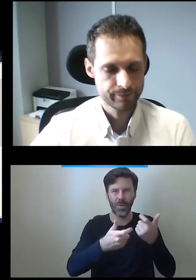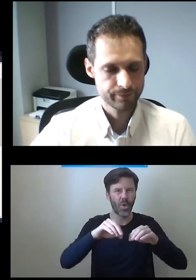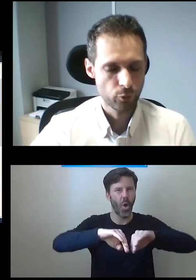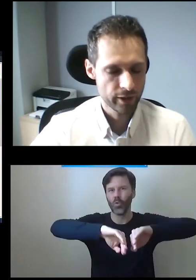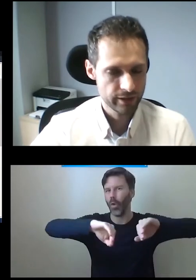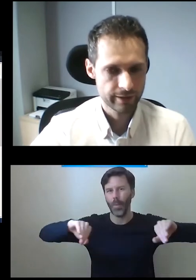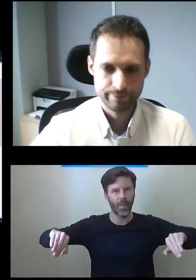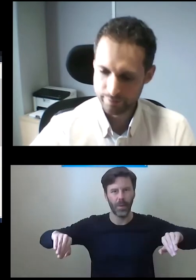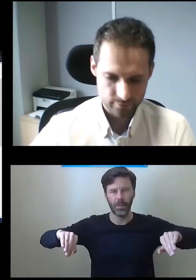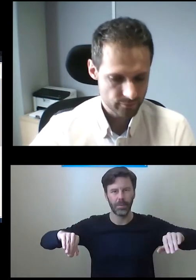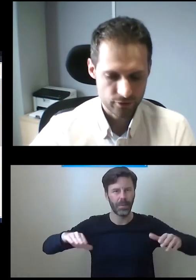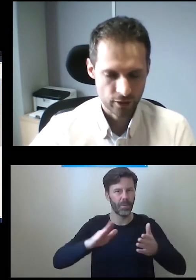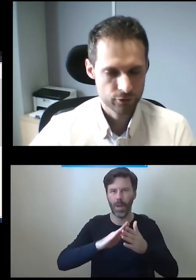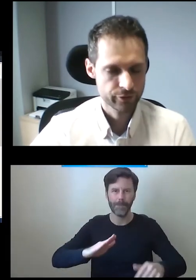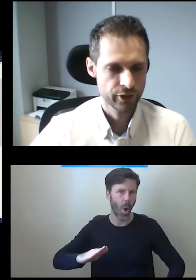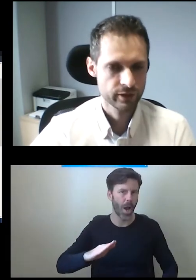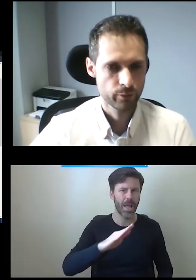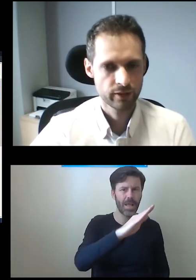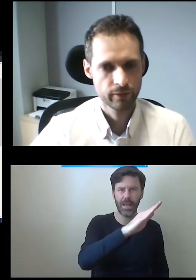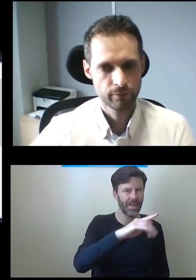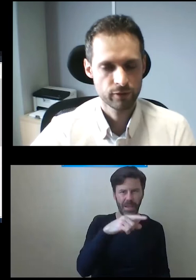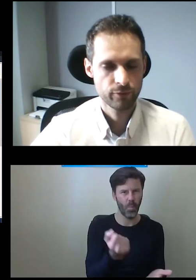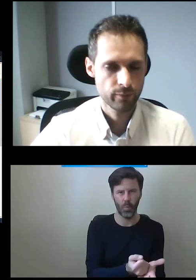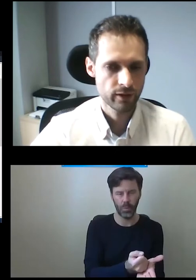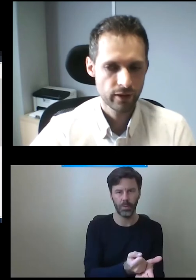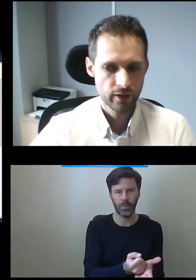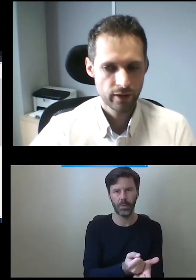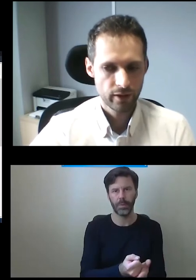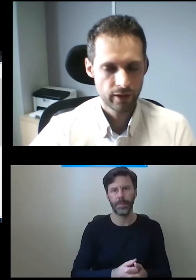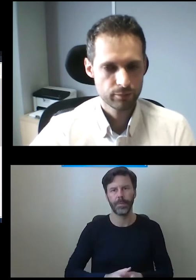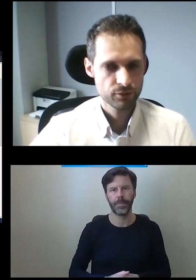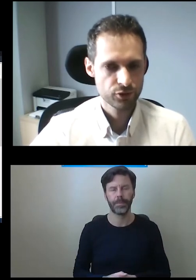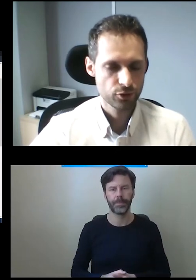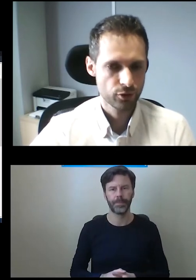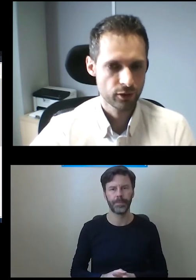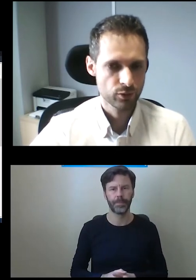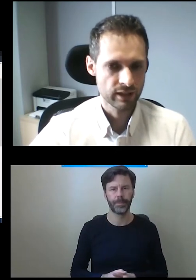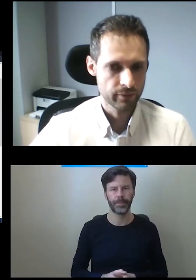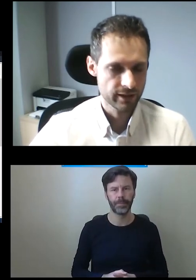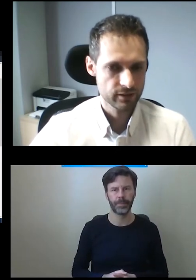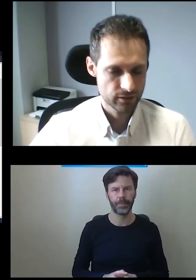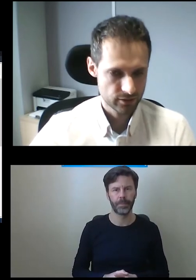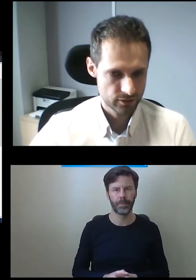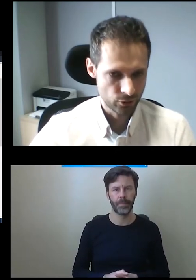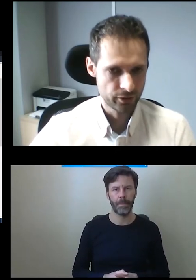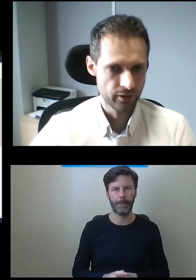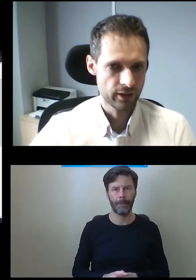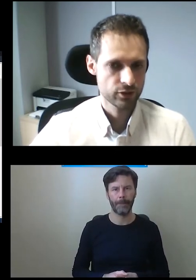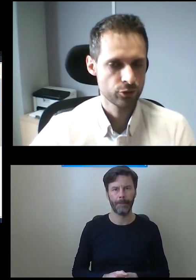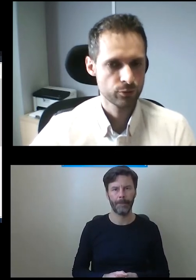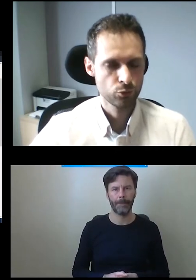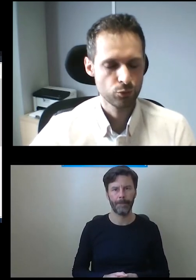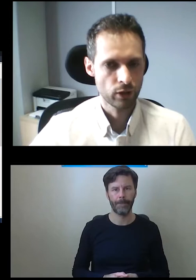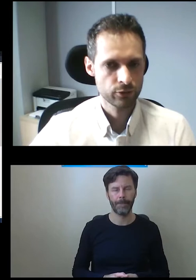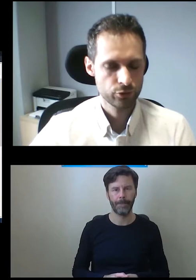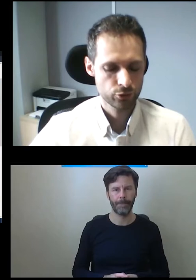pochylnia, tak jak już wcześniej wspomniane, platforma przyschodowa, która tam jest, stoi aż